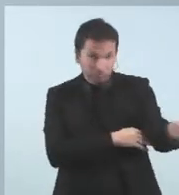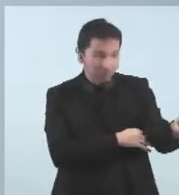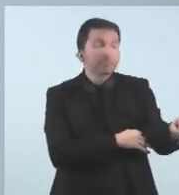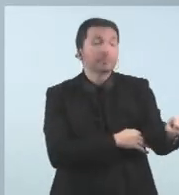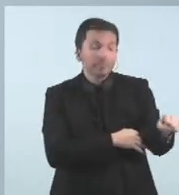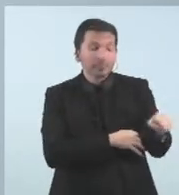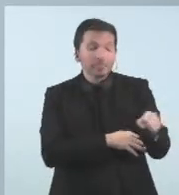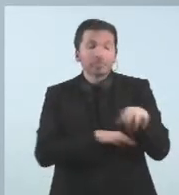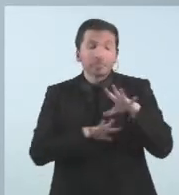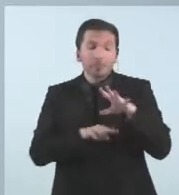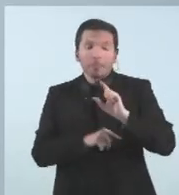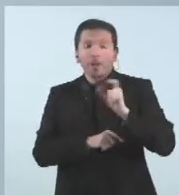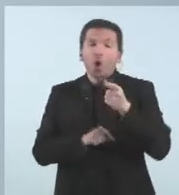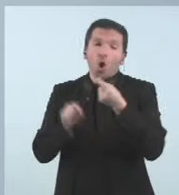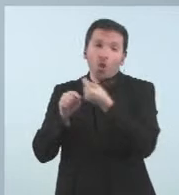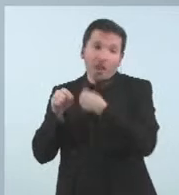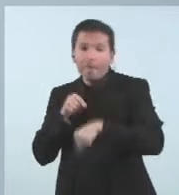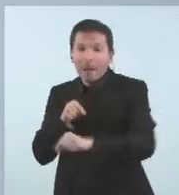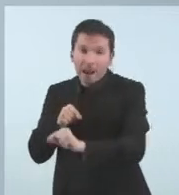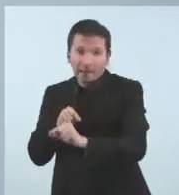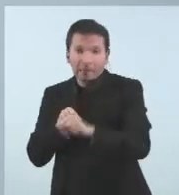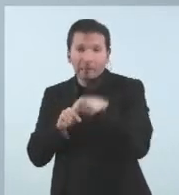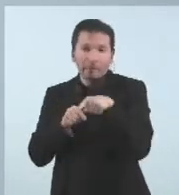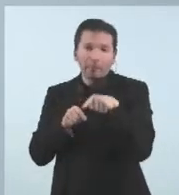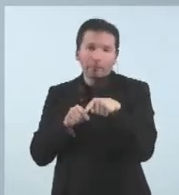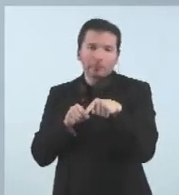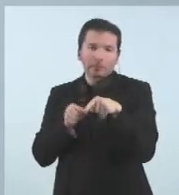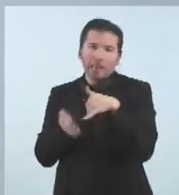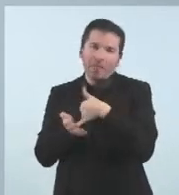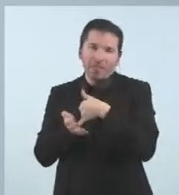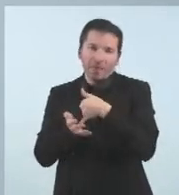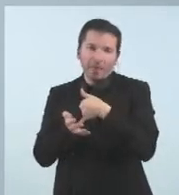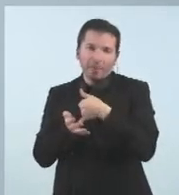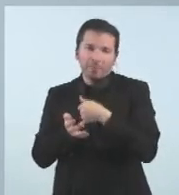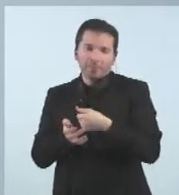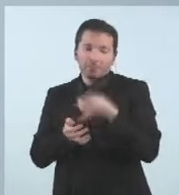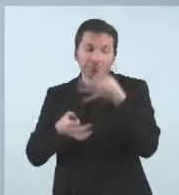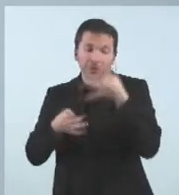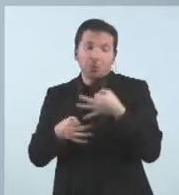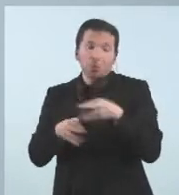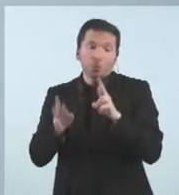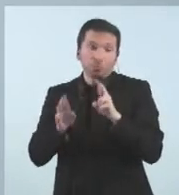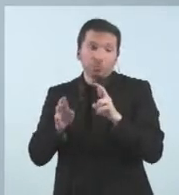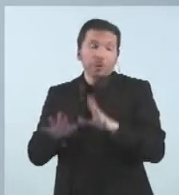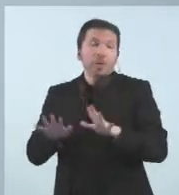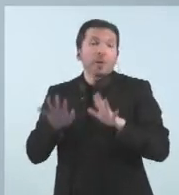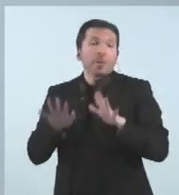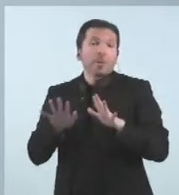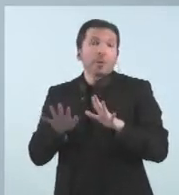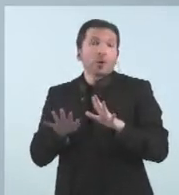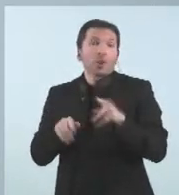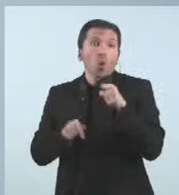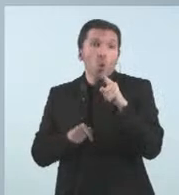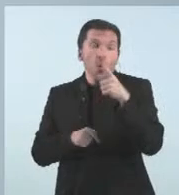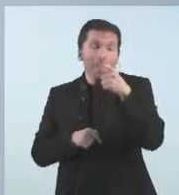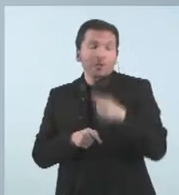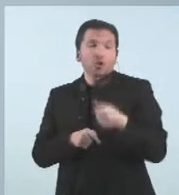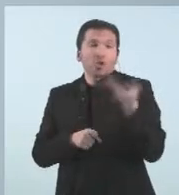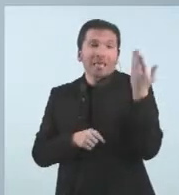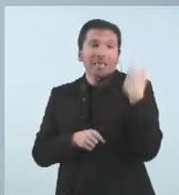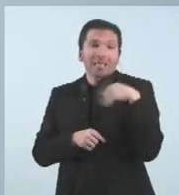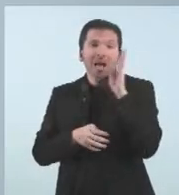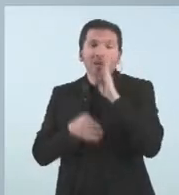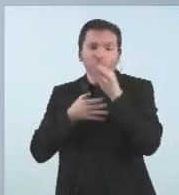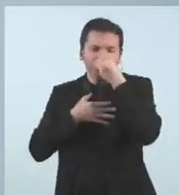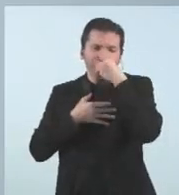variant que sigui aquesta la predominant per tant no esperem doncs per tant amb una persona que ha passat Òmicron que realment s infecta